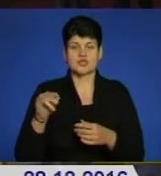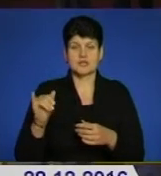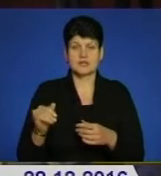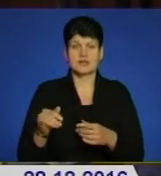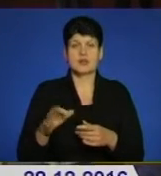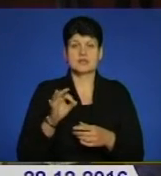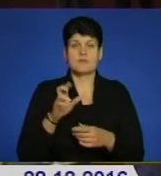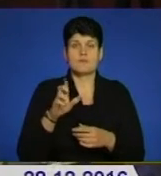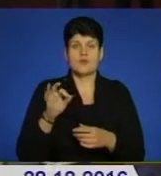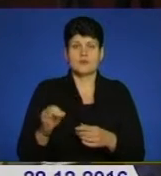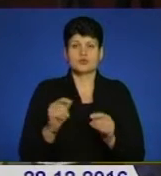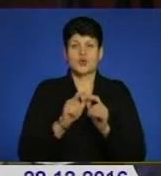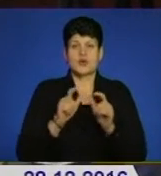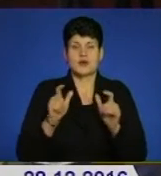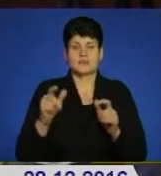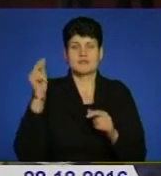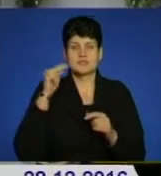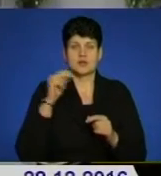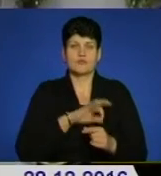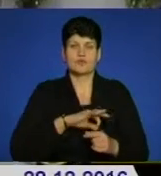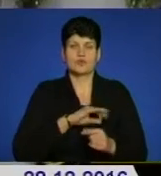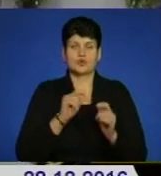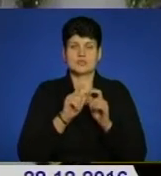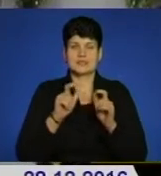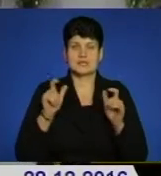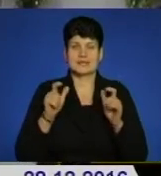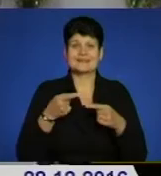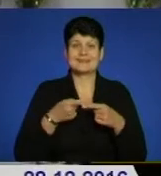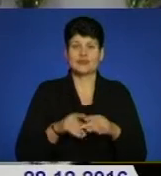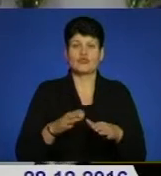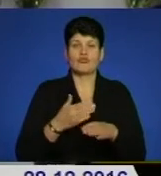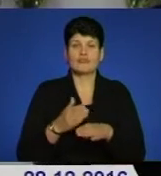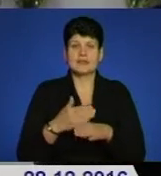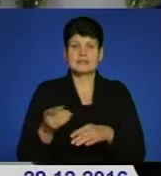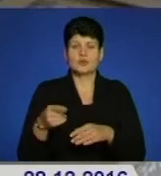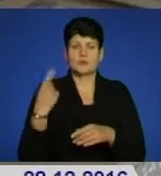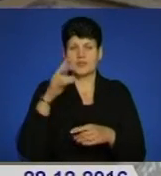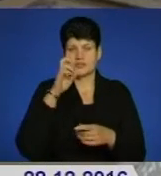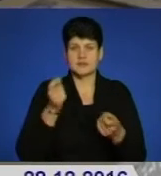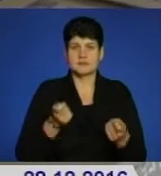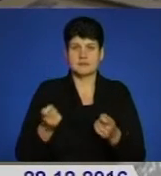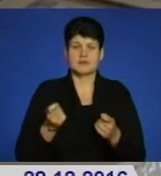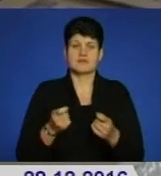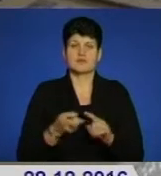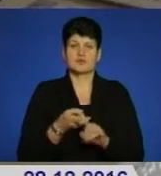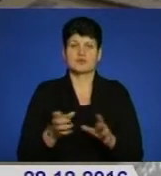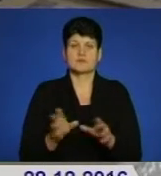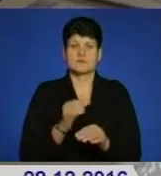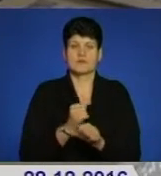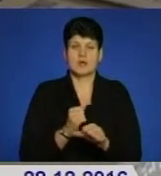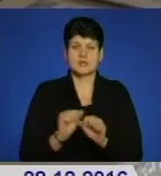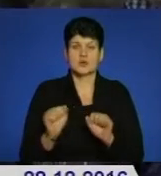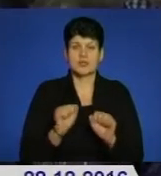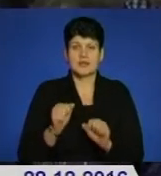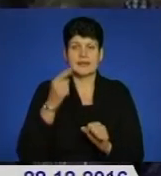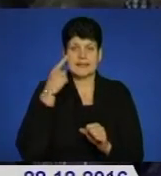школярам навчально-виховного закладу у селі Бриків на Шумщині. Техніку виділила Тернопільська обласна адміністрація у рамках співпраці уряду України та